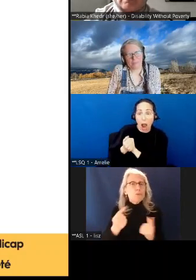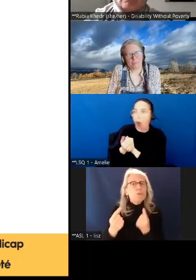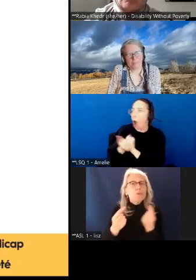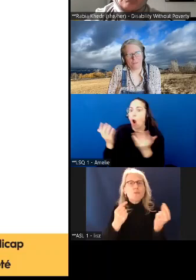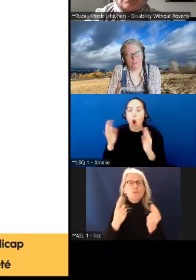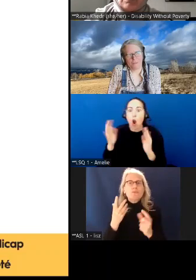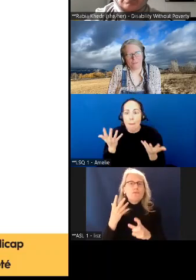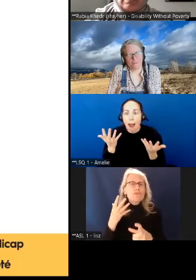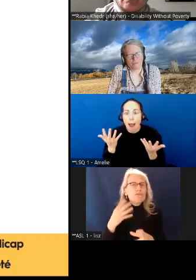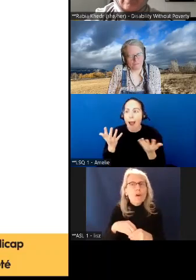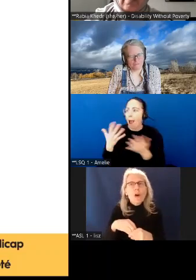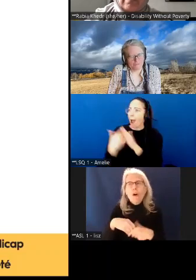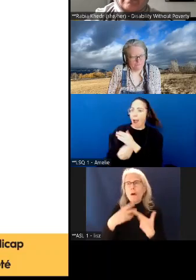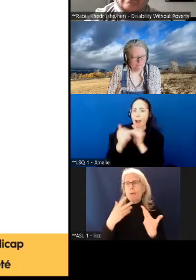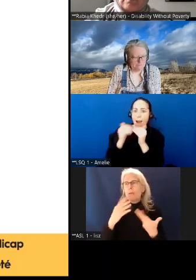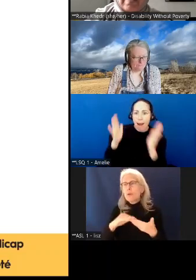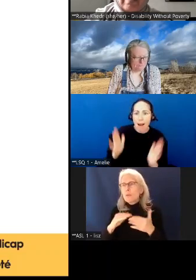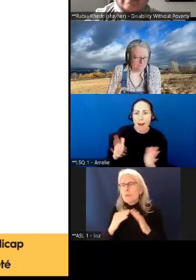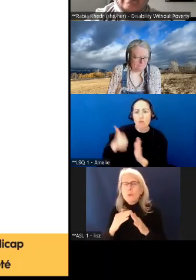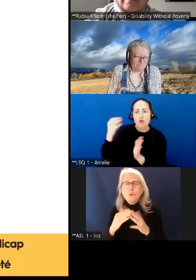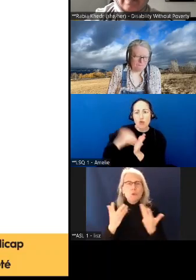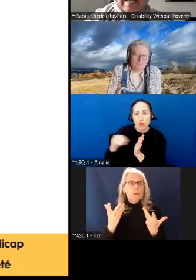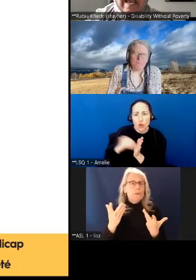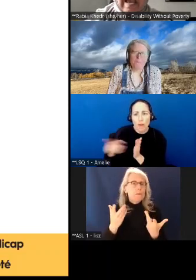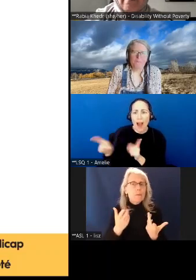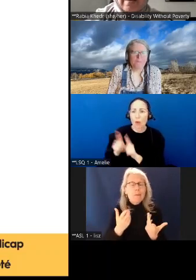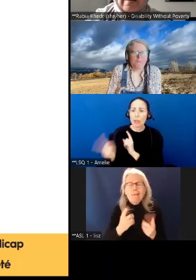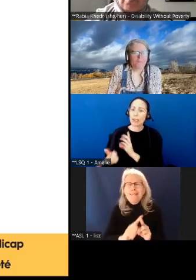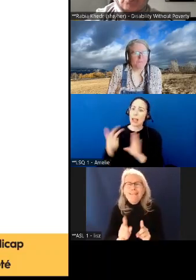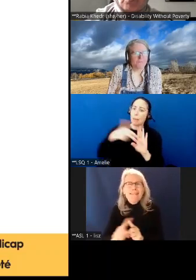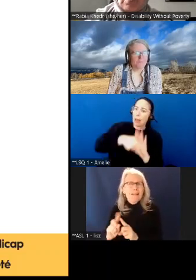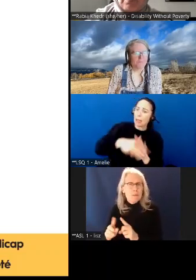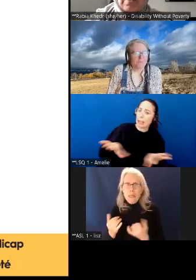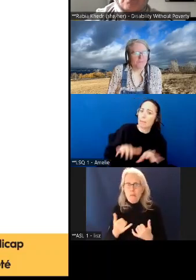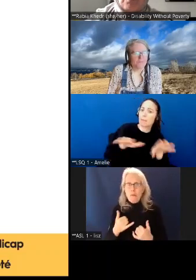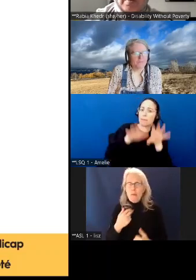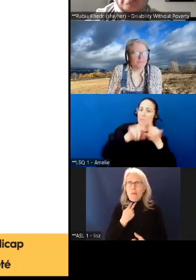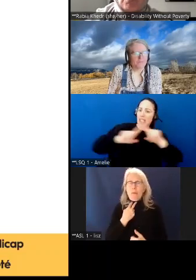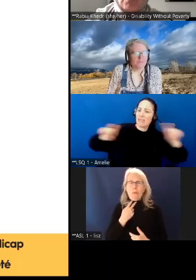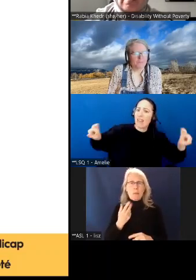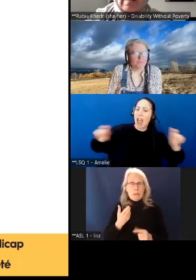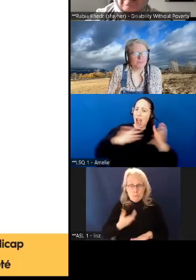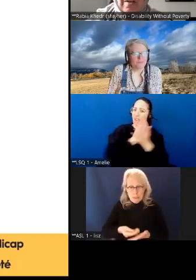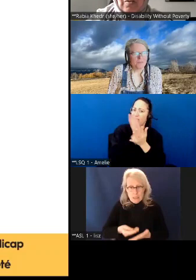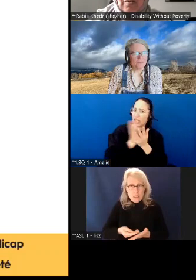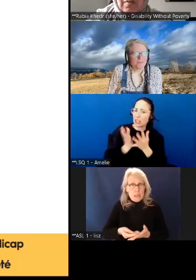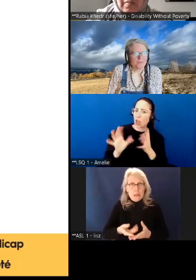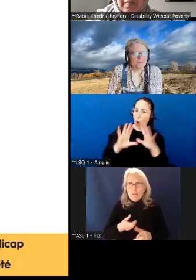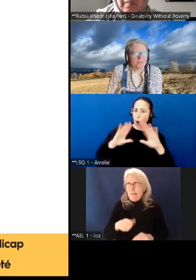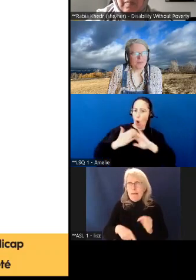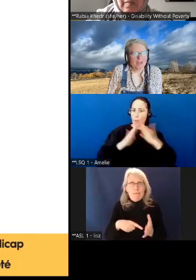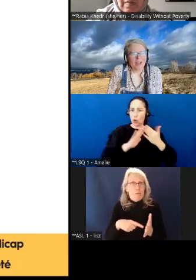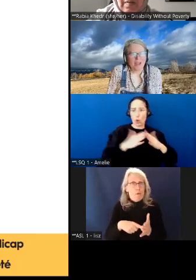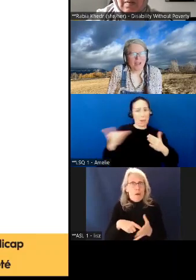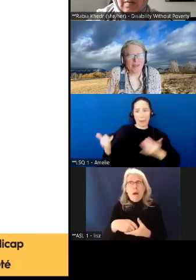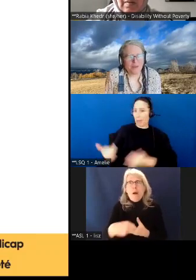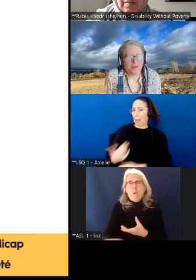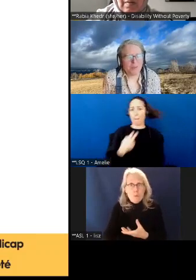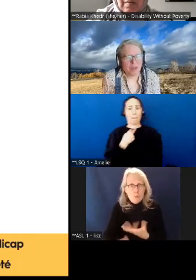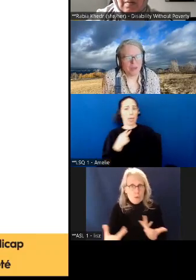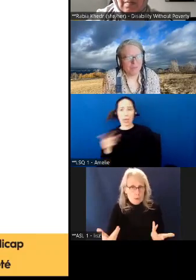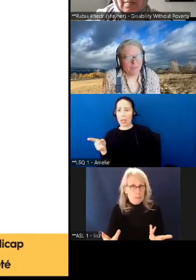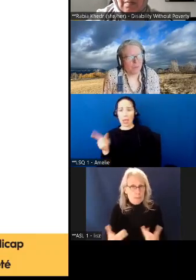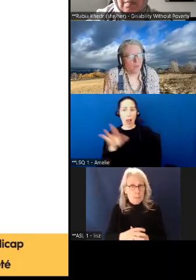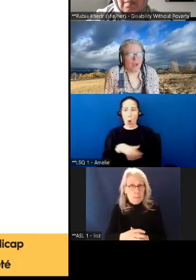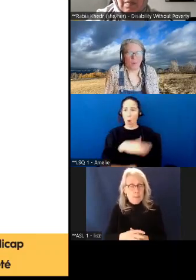maison beaucoup plus souvent, de contribuer à la communauté, de contribuer de différentes façons qu'ils et elles ne peuvent pas en ce moment à cause